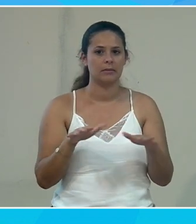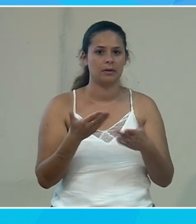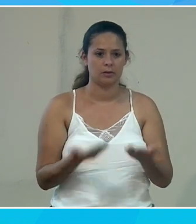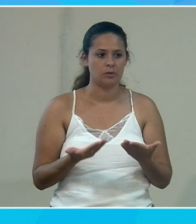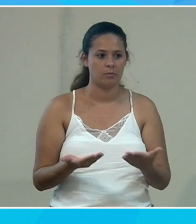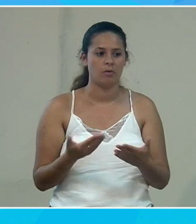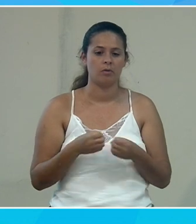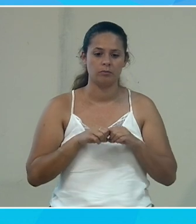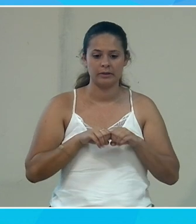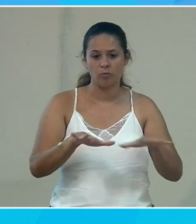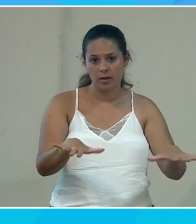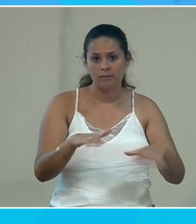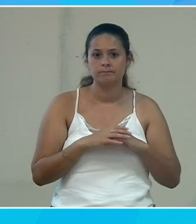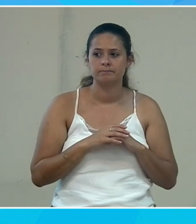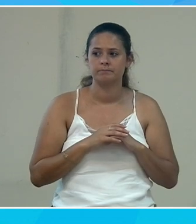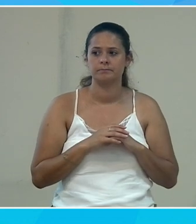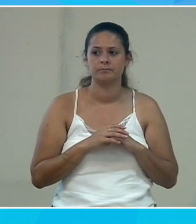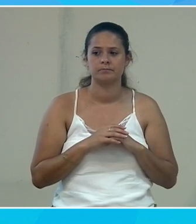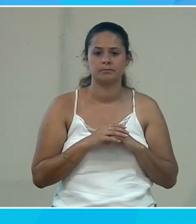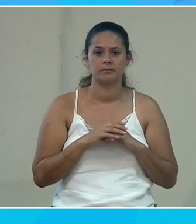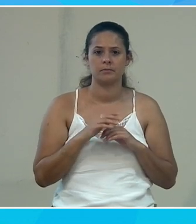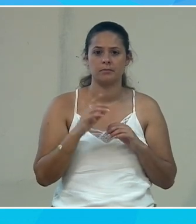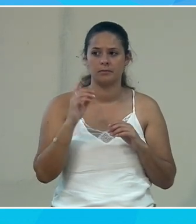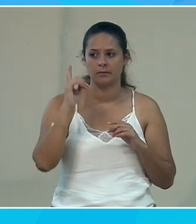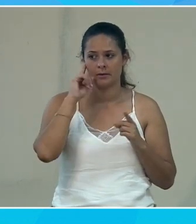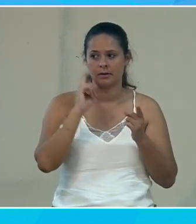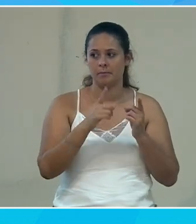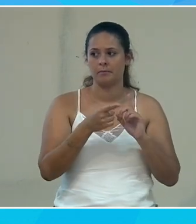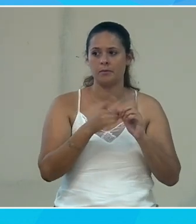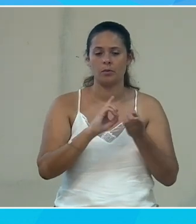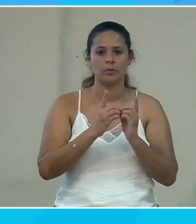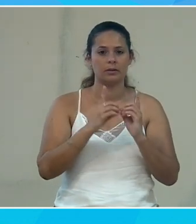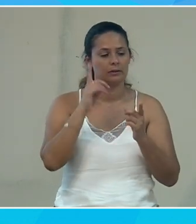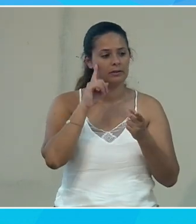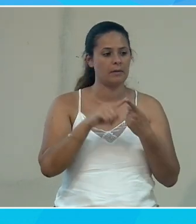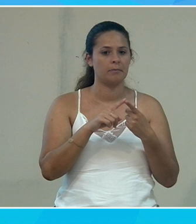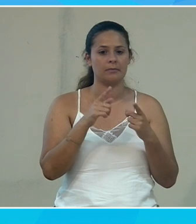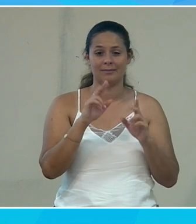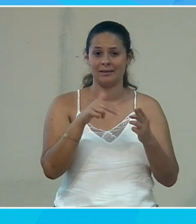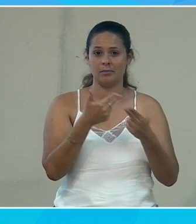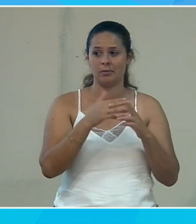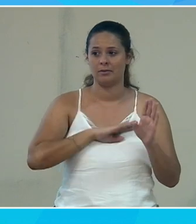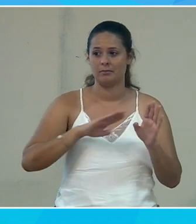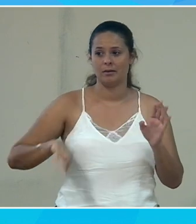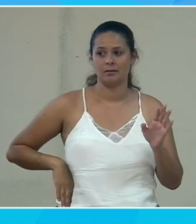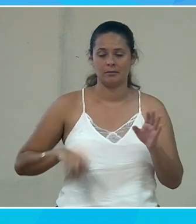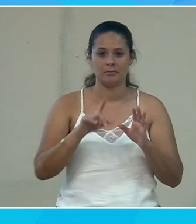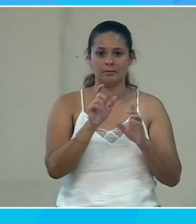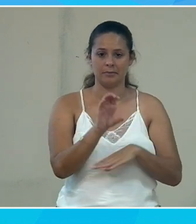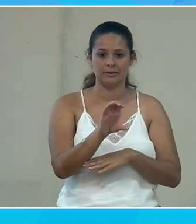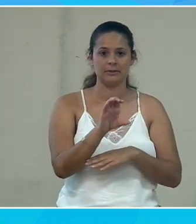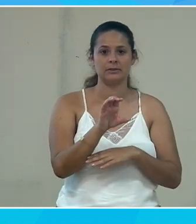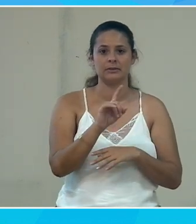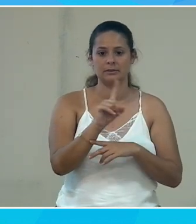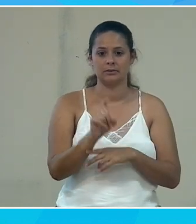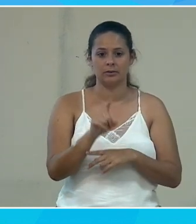actuellement déployé peut-être Philippe je vais répondre à la dernière partie de la question à Erwan peut-être